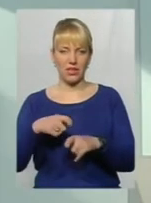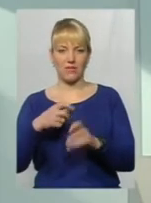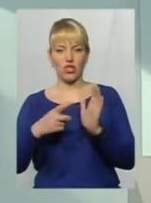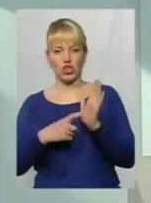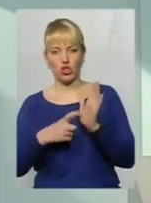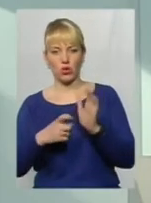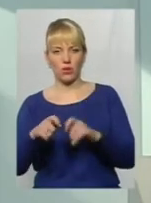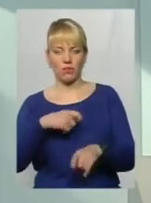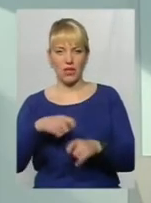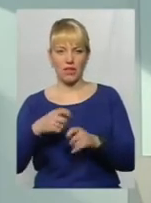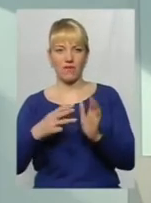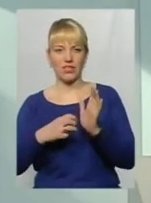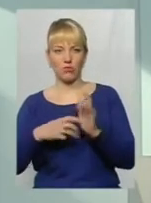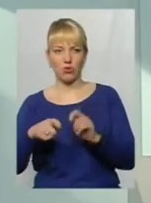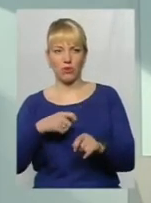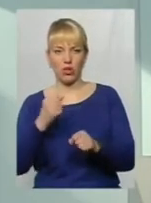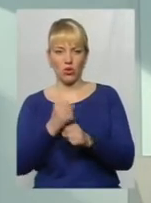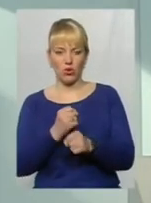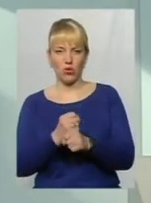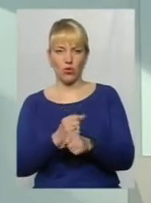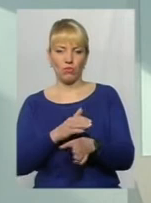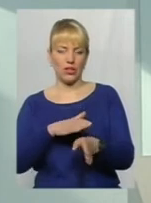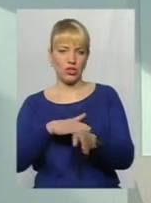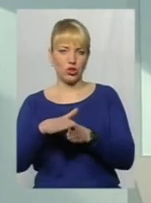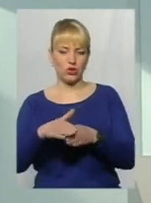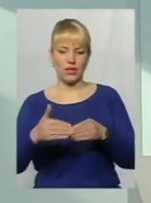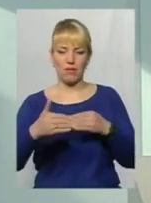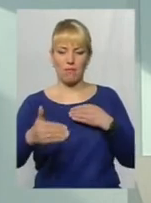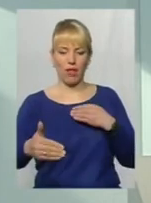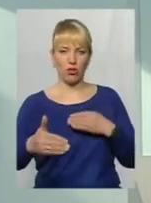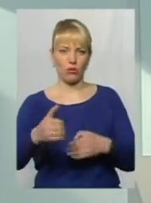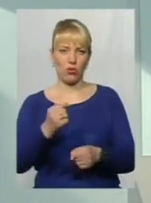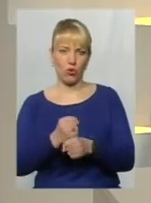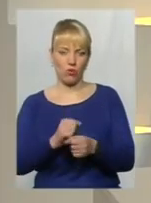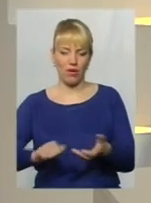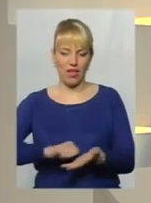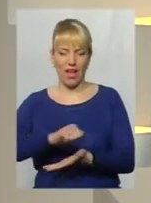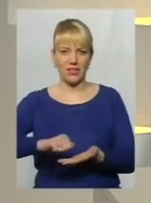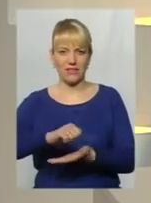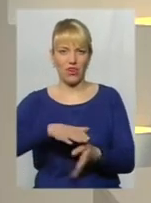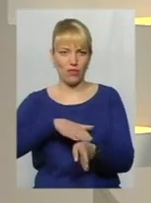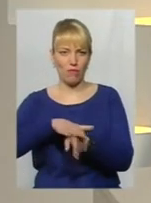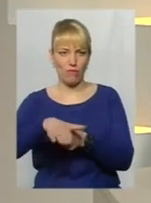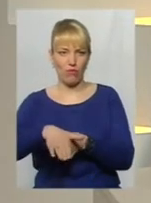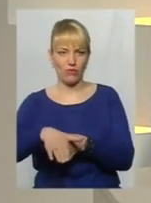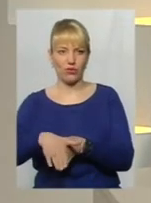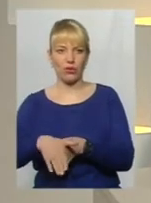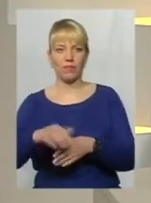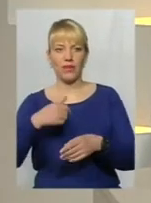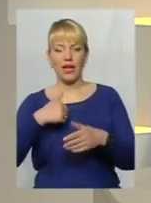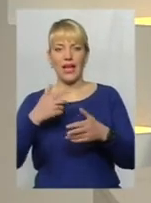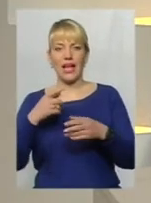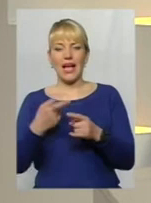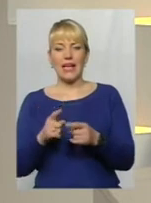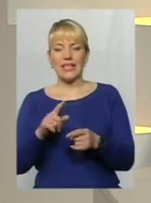метрів і робили суцільним методом, перелаштовували повністю асфальтобетонний. Якщо я вас правильно зрозуміла, просто сама